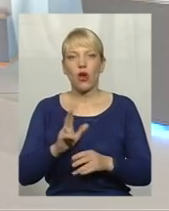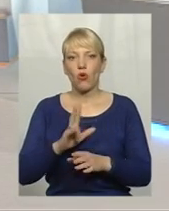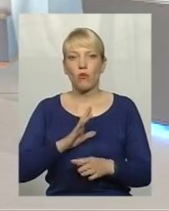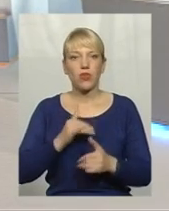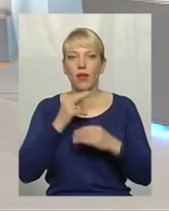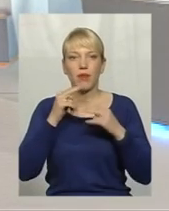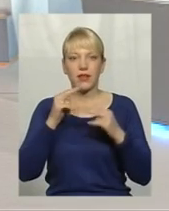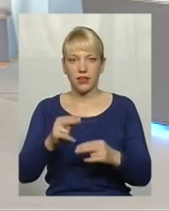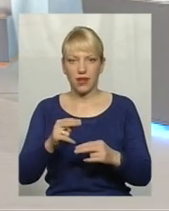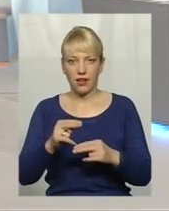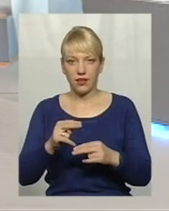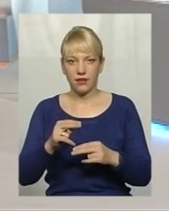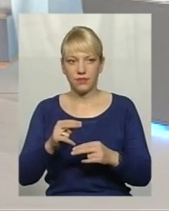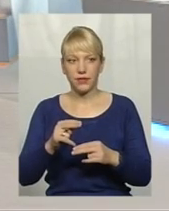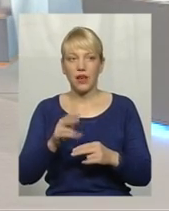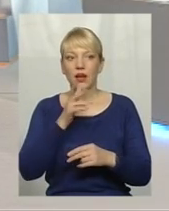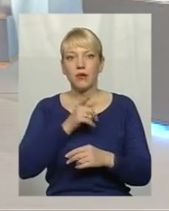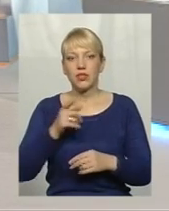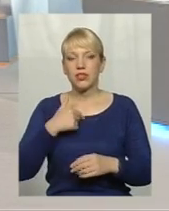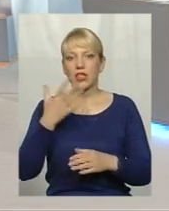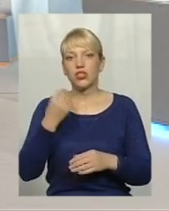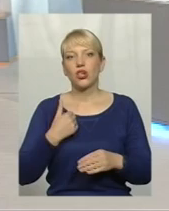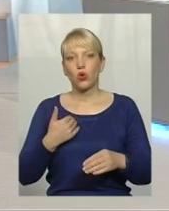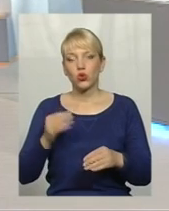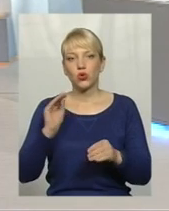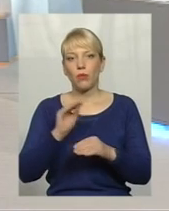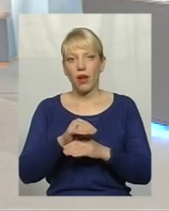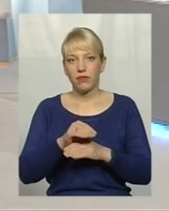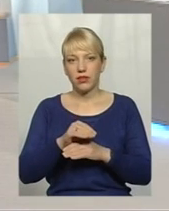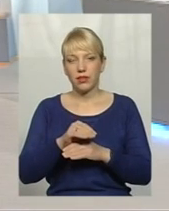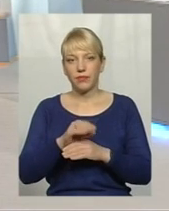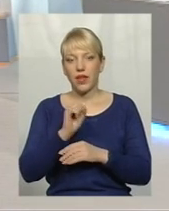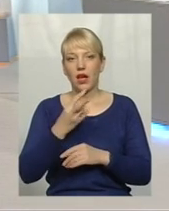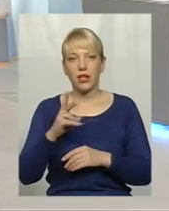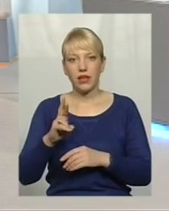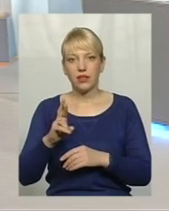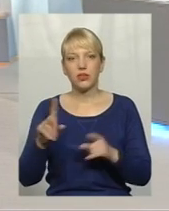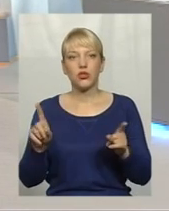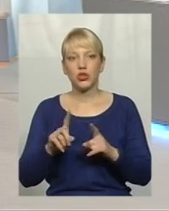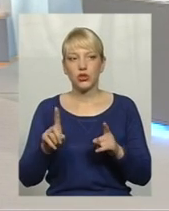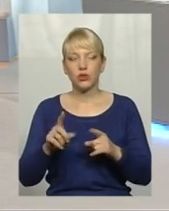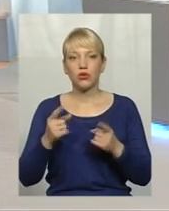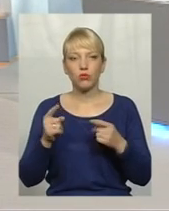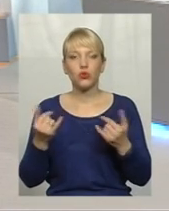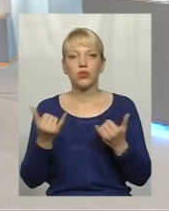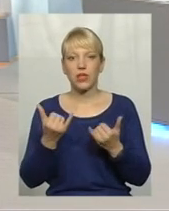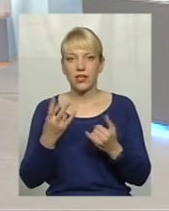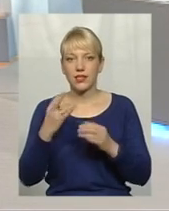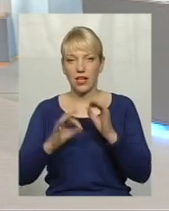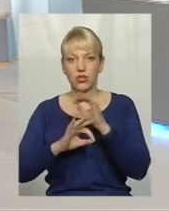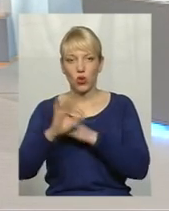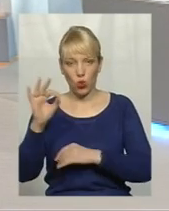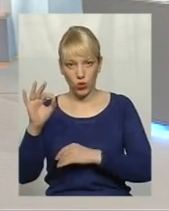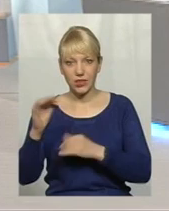уваги в час нашого. хочу додати, пані Аня, тому що зараз на сході